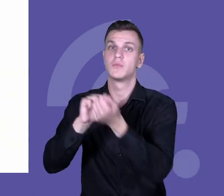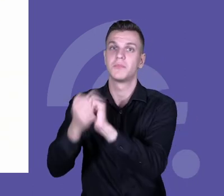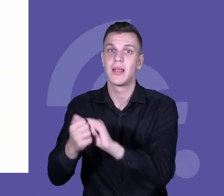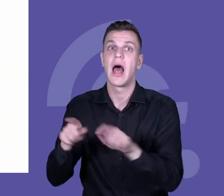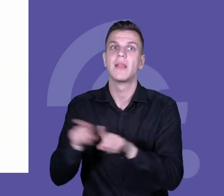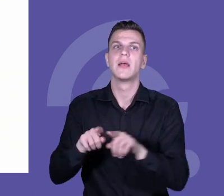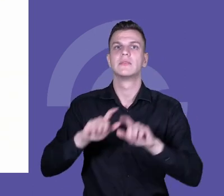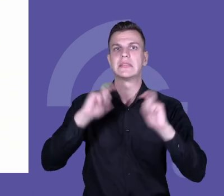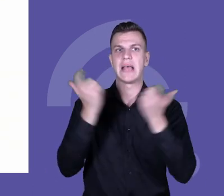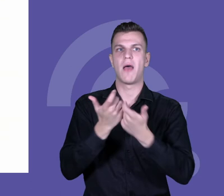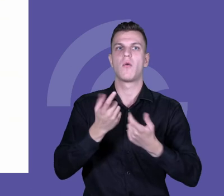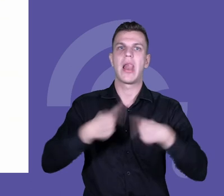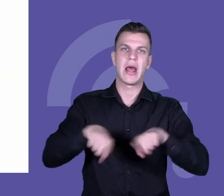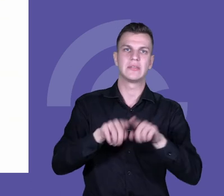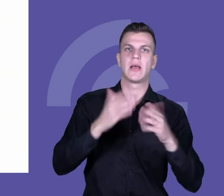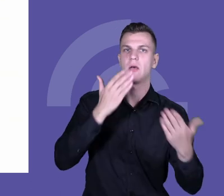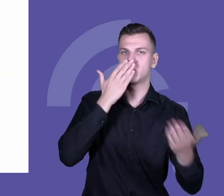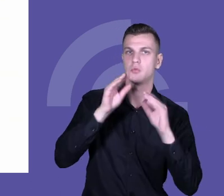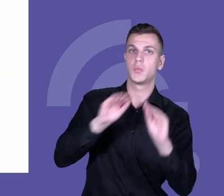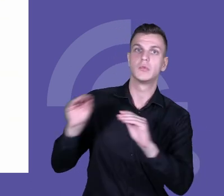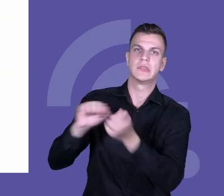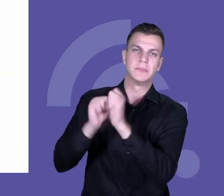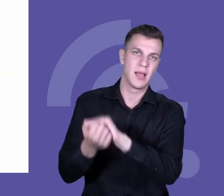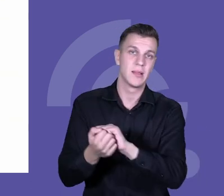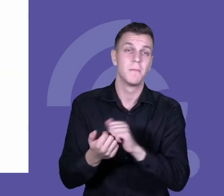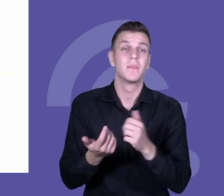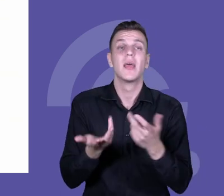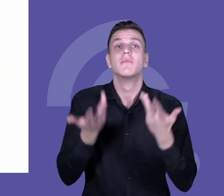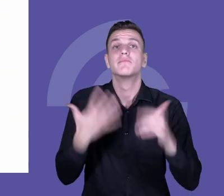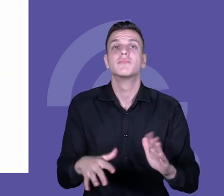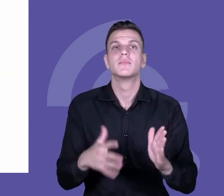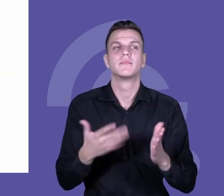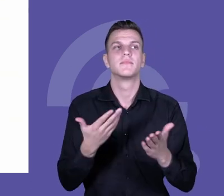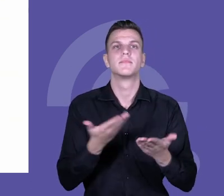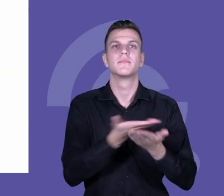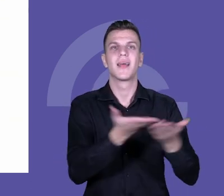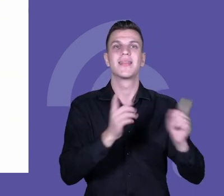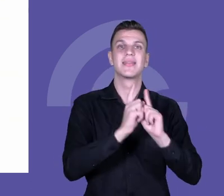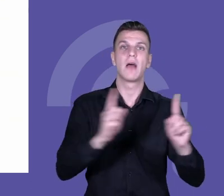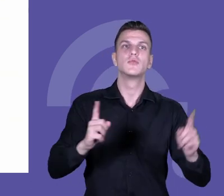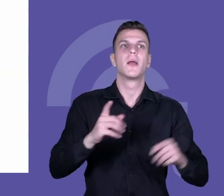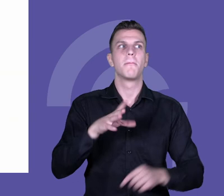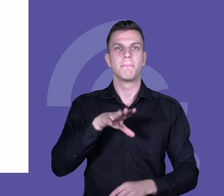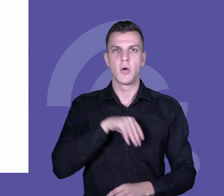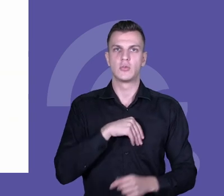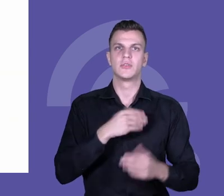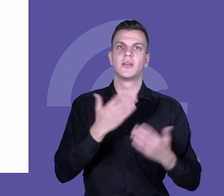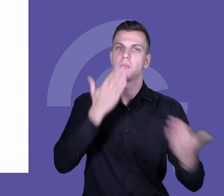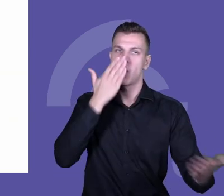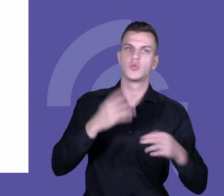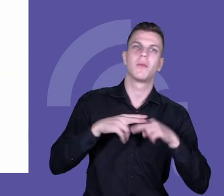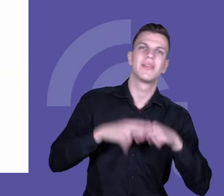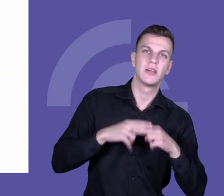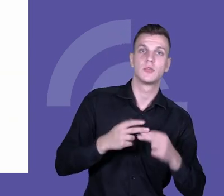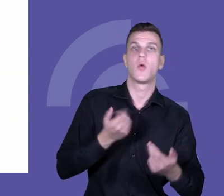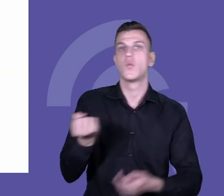wynikające właśnie z tego, że nauczyciele mają znacząco większy wachlarz tych narzędzi, którymi się posługują, które znają